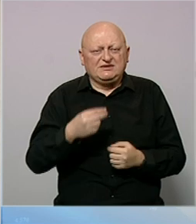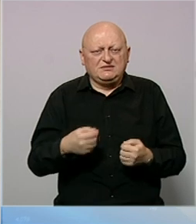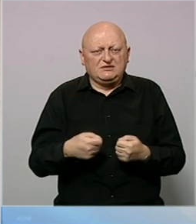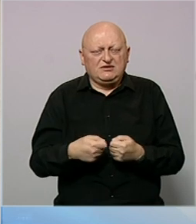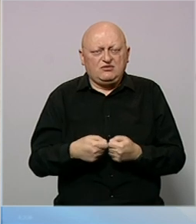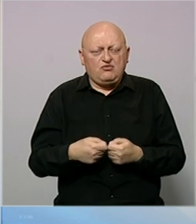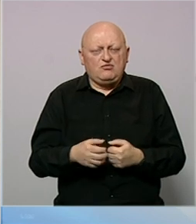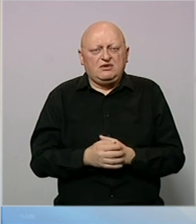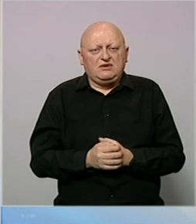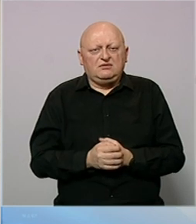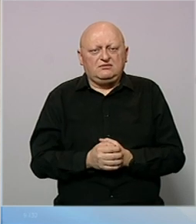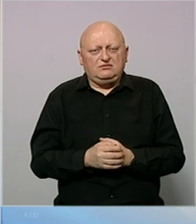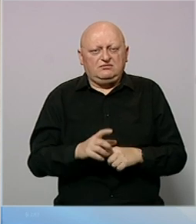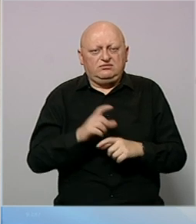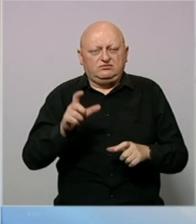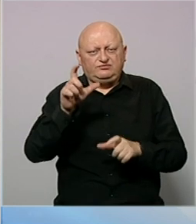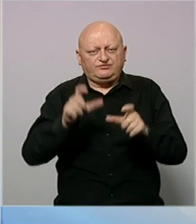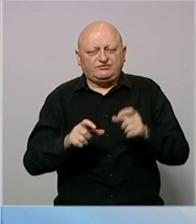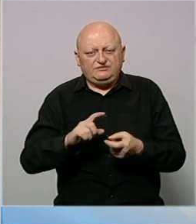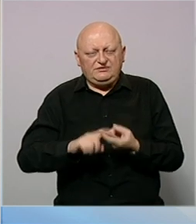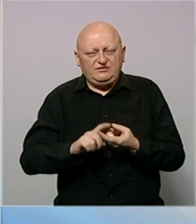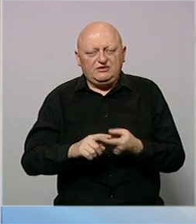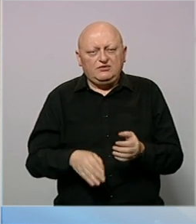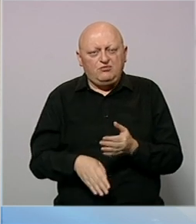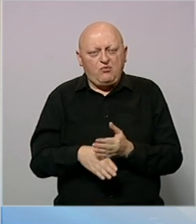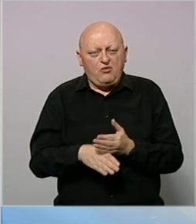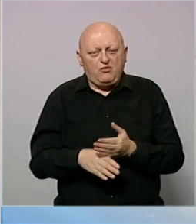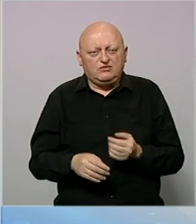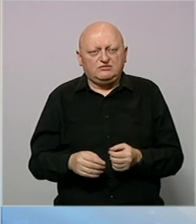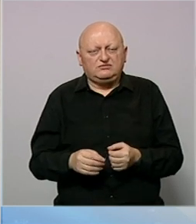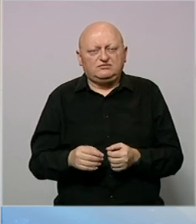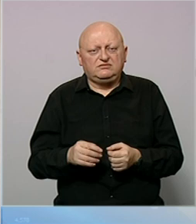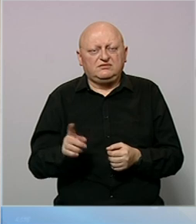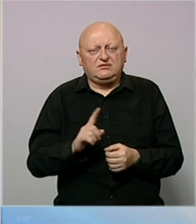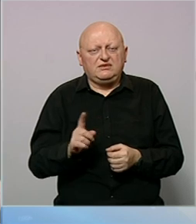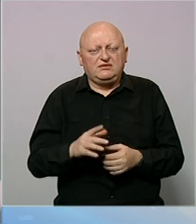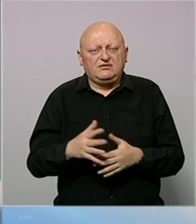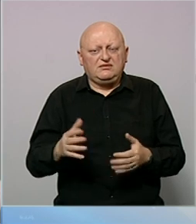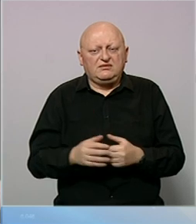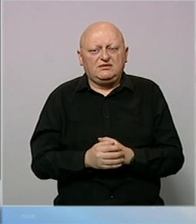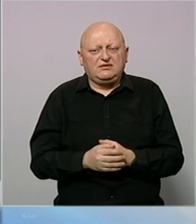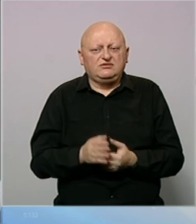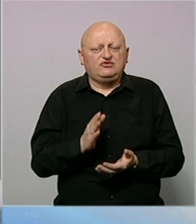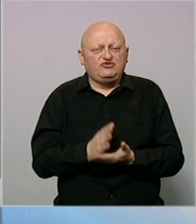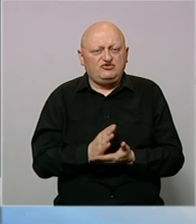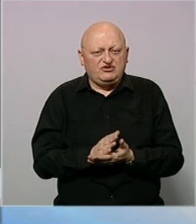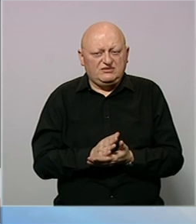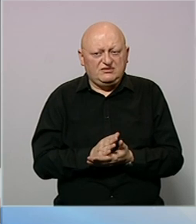u Domu naroda Federacije, pomogli Osmovorićko, a nigdje nema većine. Činjenica da